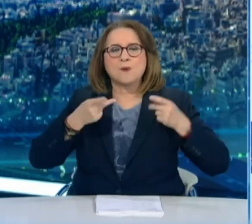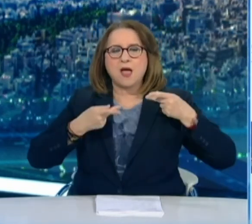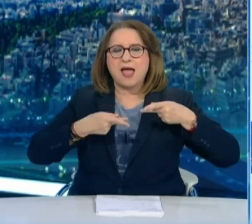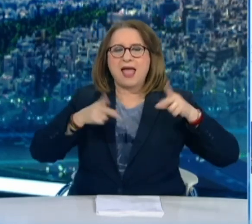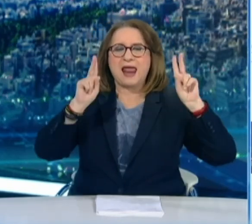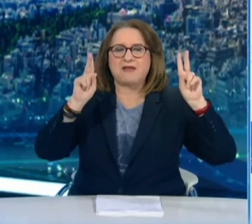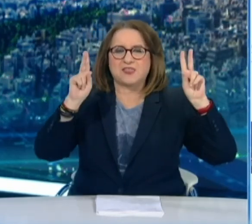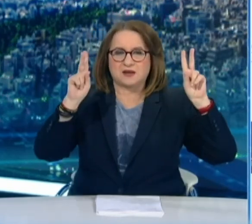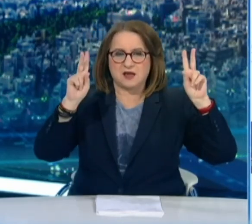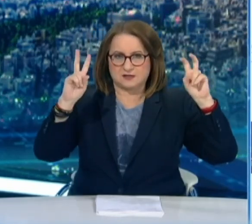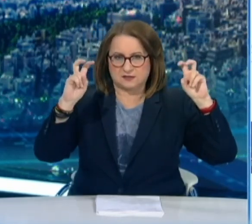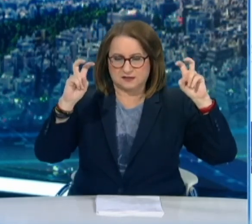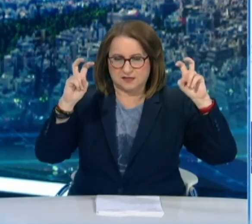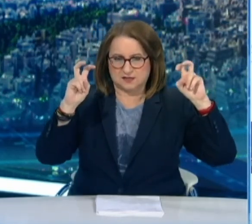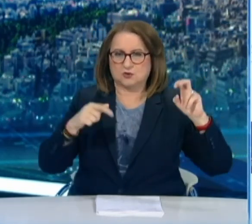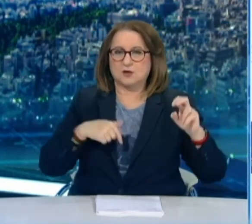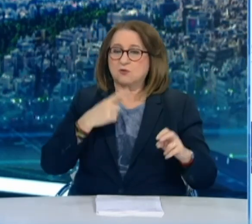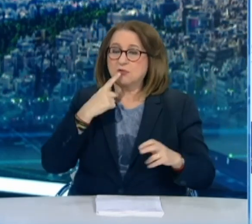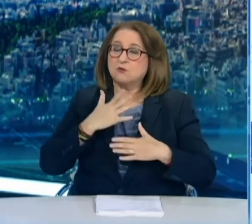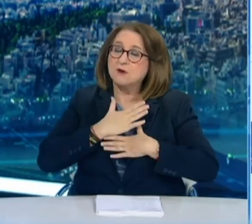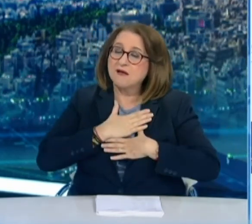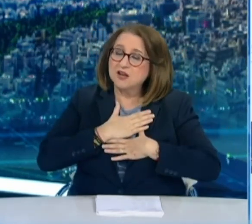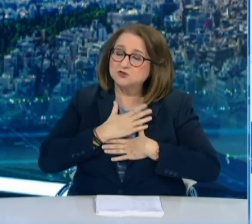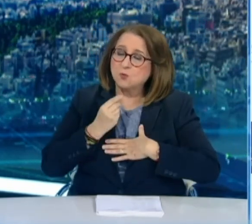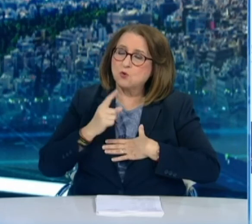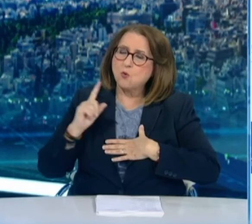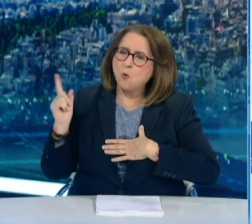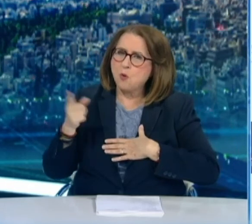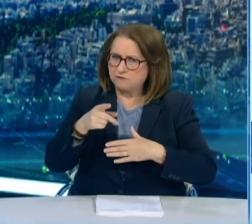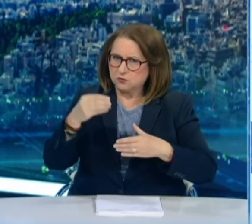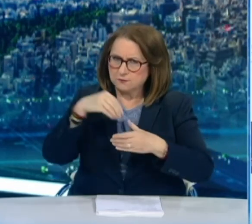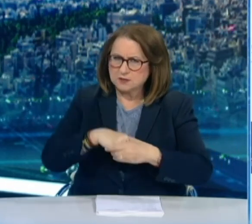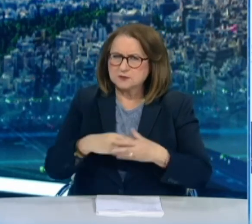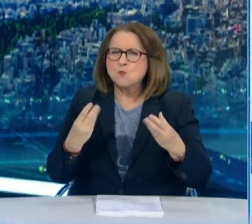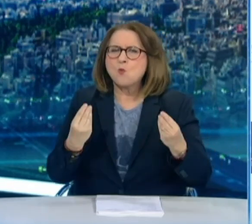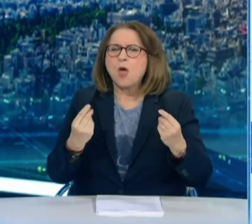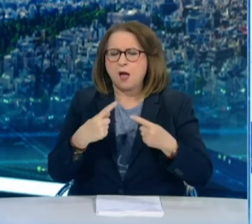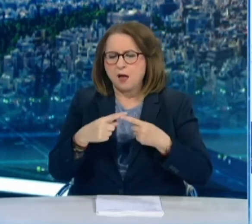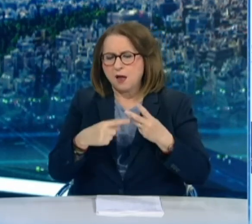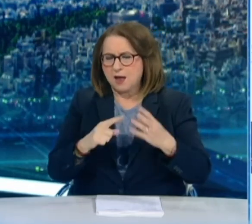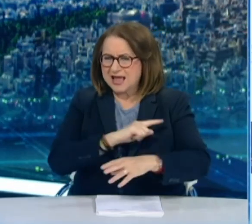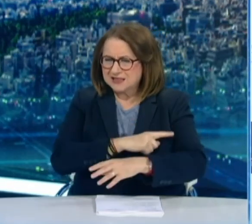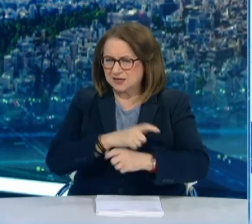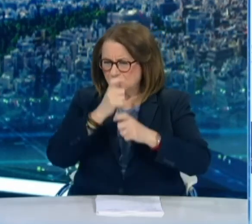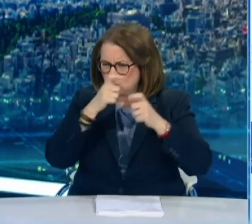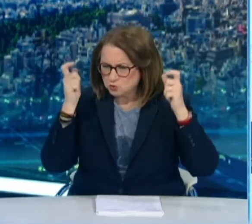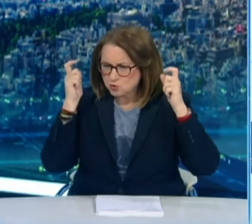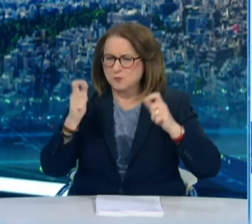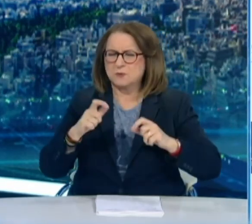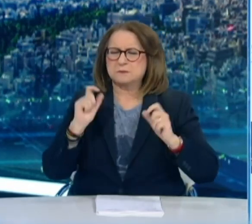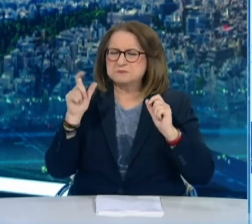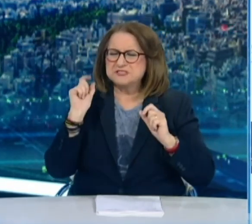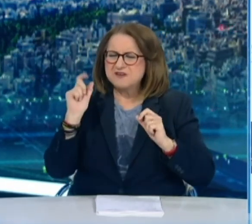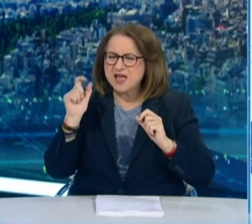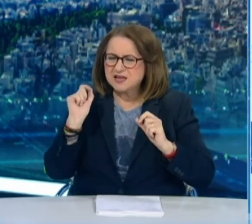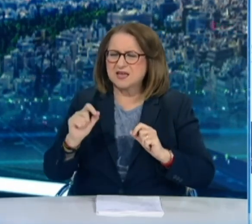ακόμη φορά να ευχαριστώ όλους για την προσπάθεια αυτή. Εμπεριέχει logistics, εμπεριέχει και το στρατό, εμπεριέχει την πολιτική προστασία, εμπεριέχει κομμάτι του ψηφιακής